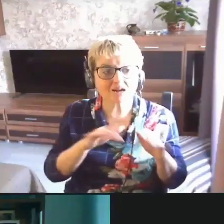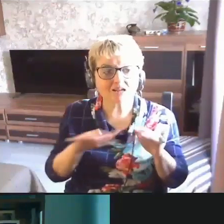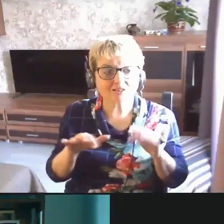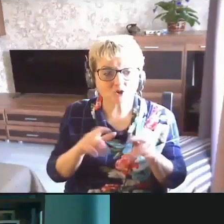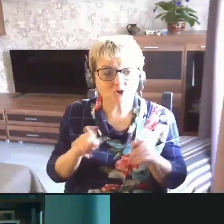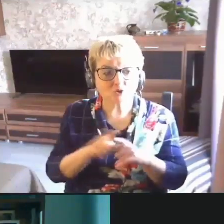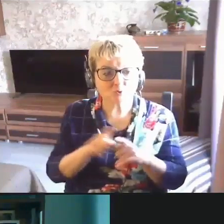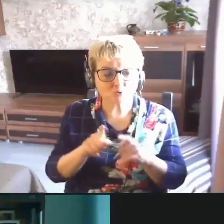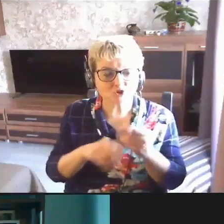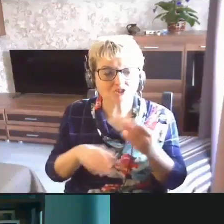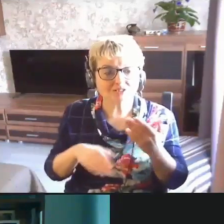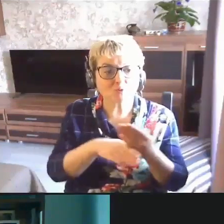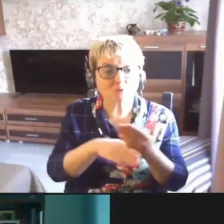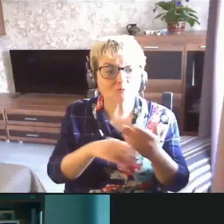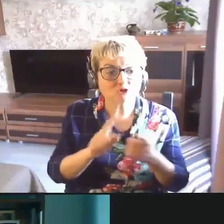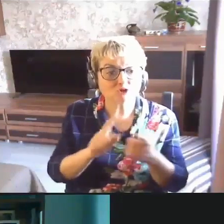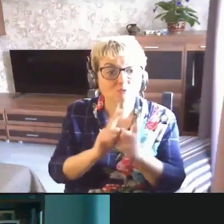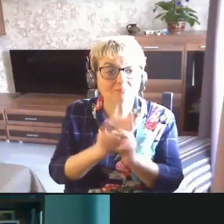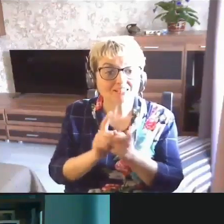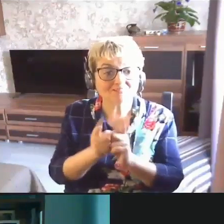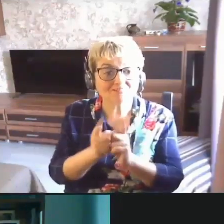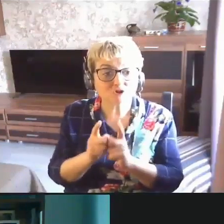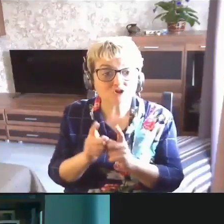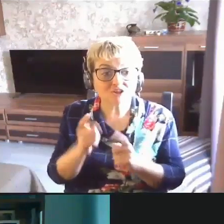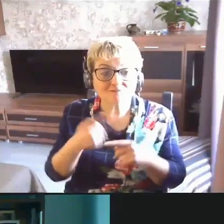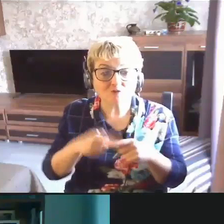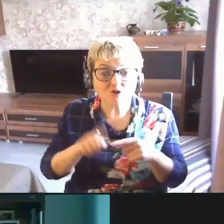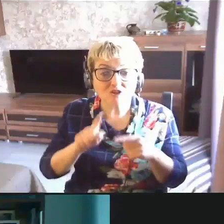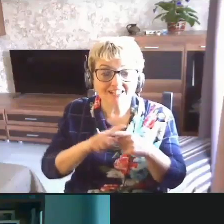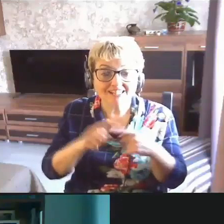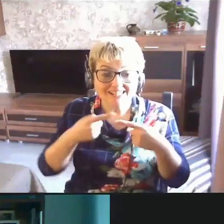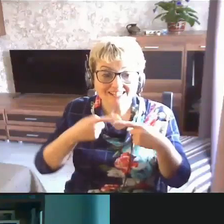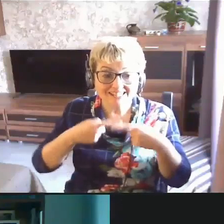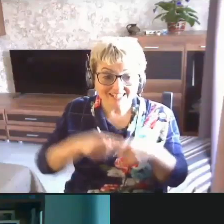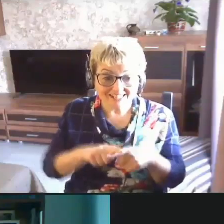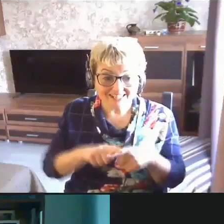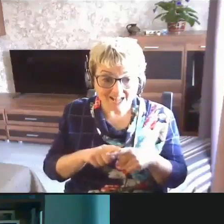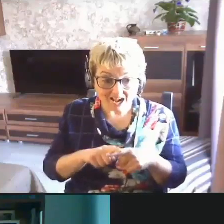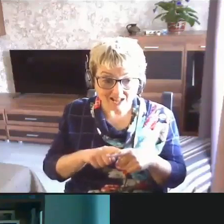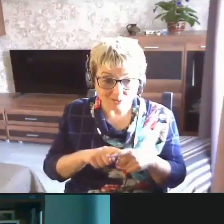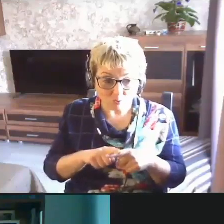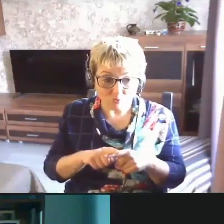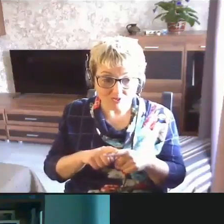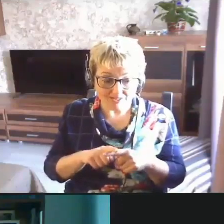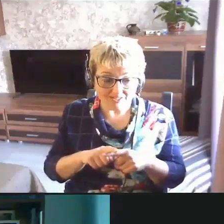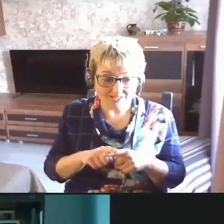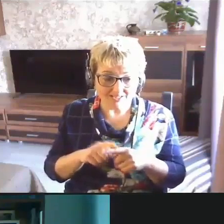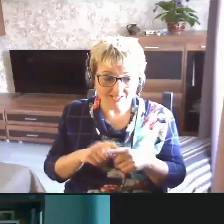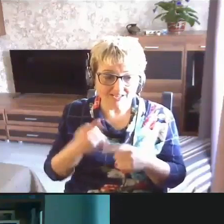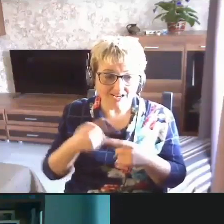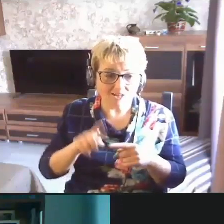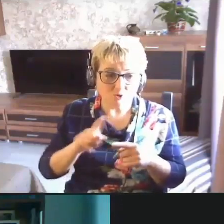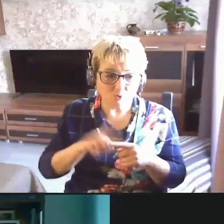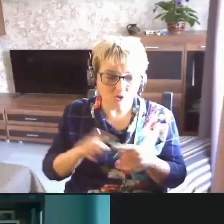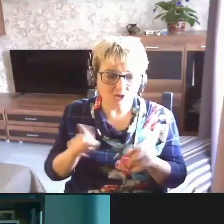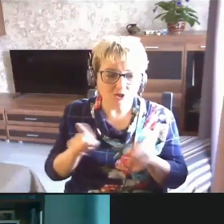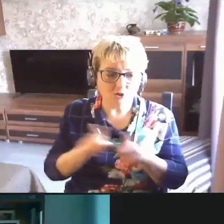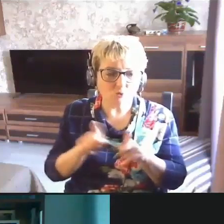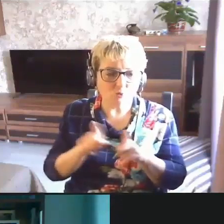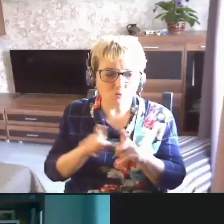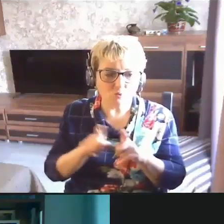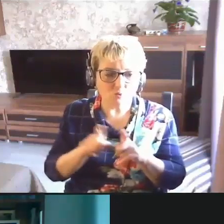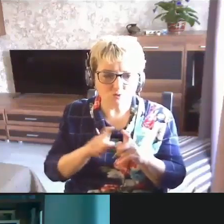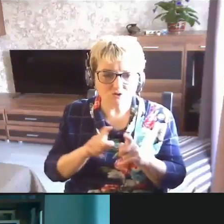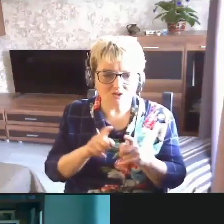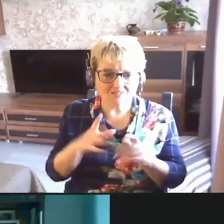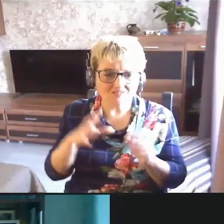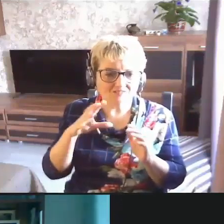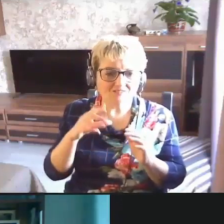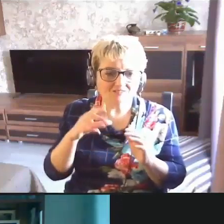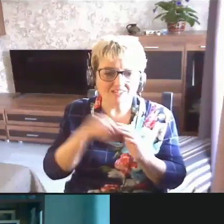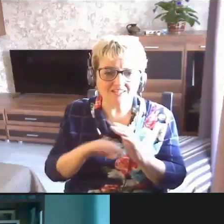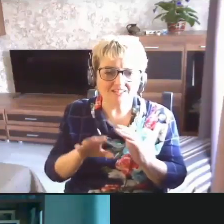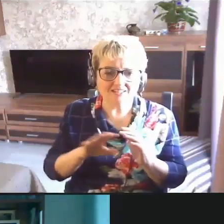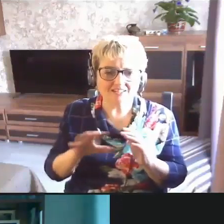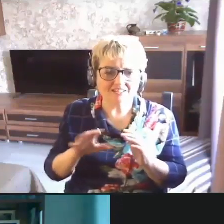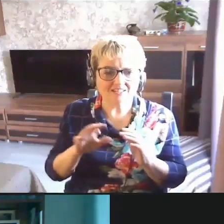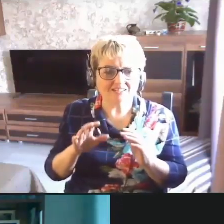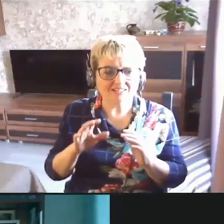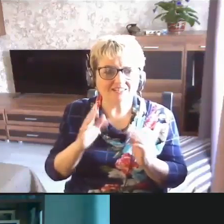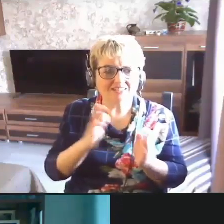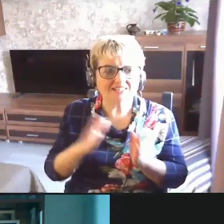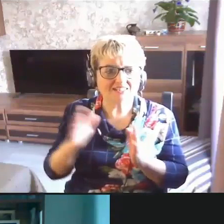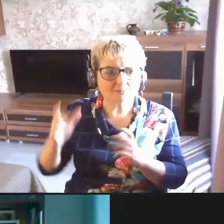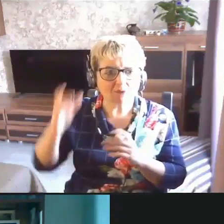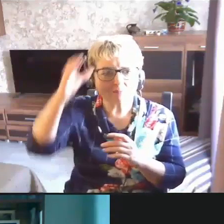тоже с помощью переводчиков, и вот эти технологии, которые тоже не втремлены в систему